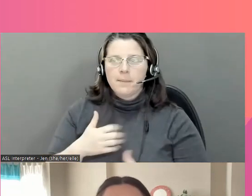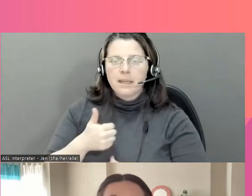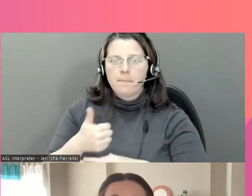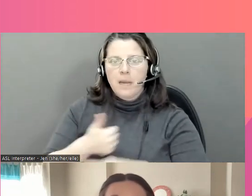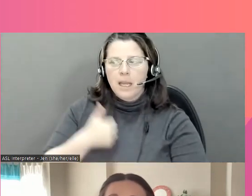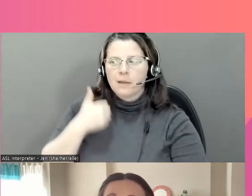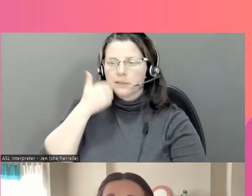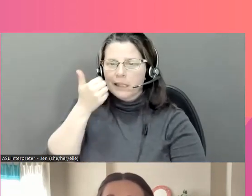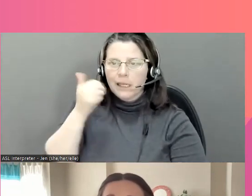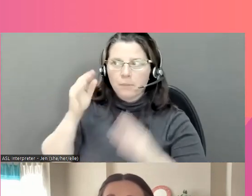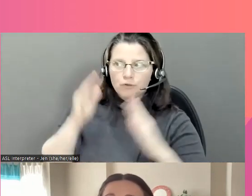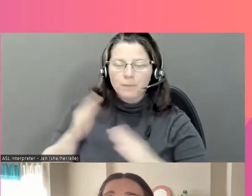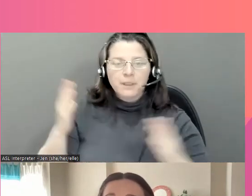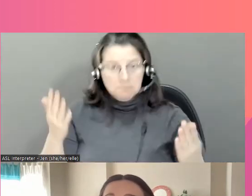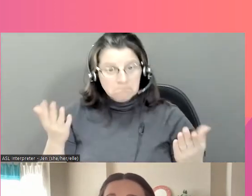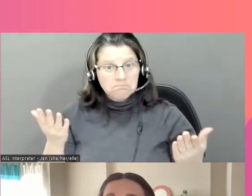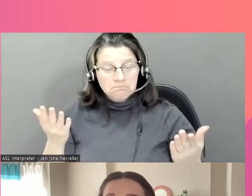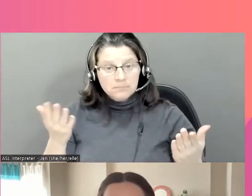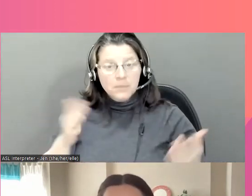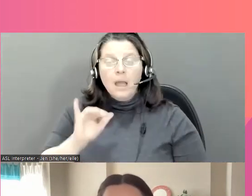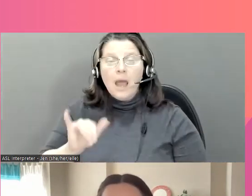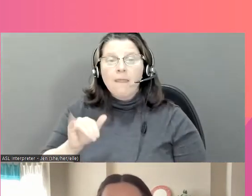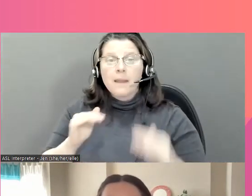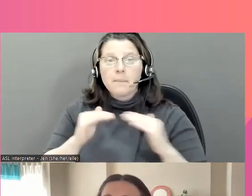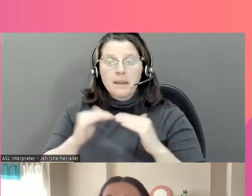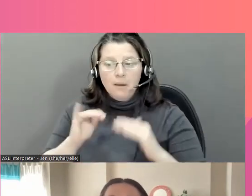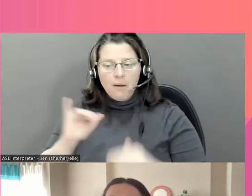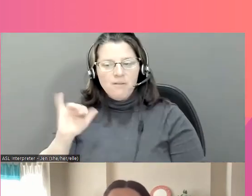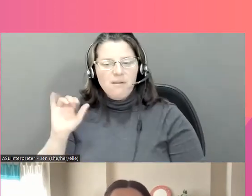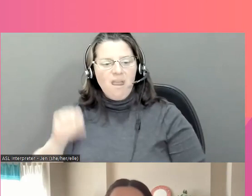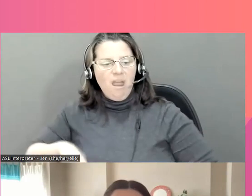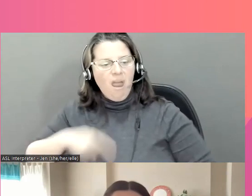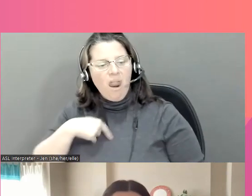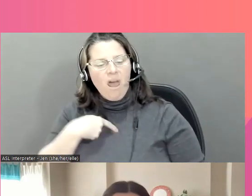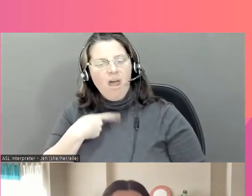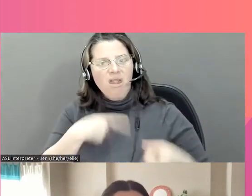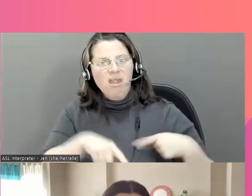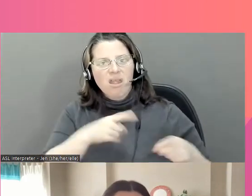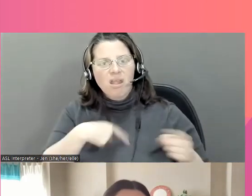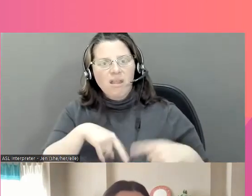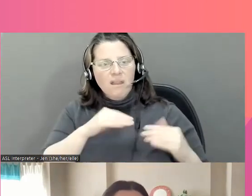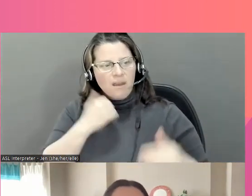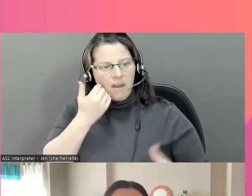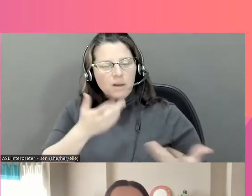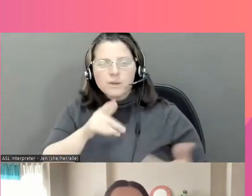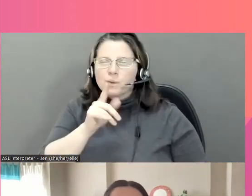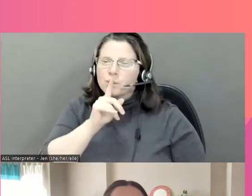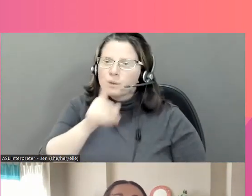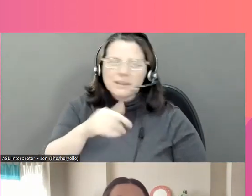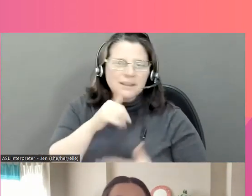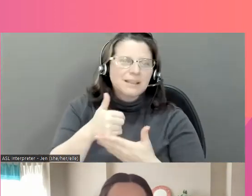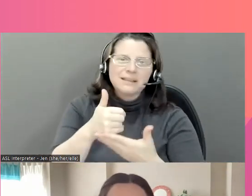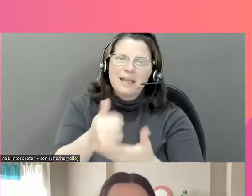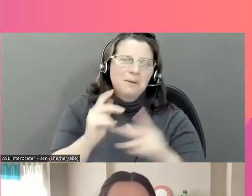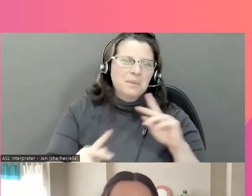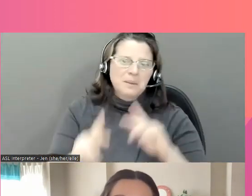honte, de blâmer la victime, les jeunes ont moins envie de se tourner vers les adultes pour aider. Et donc, ce